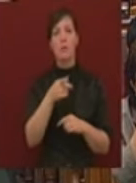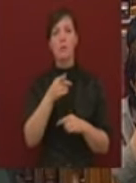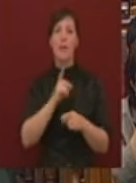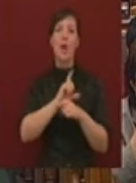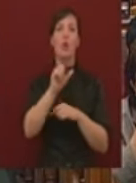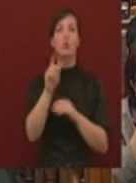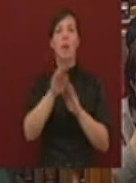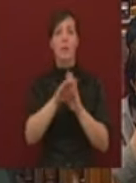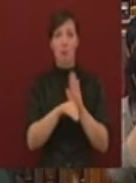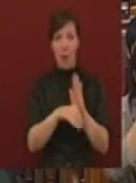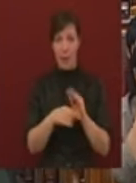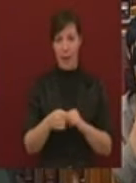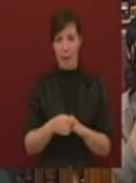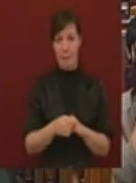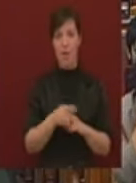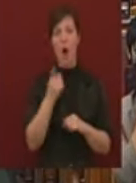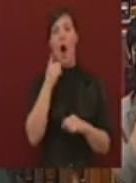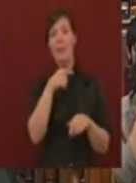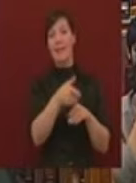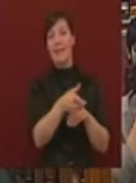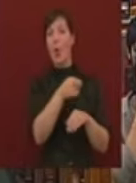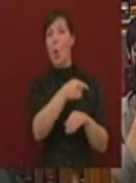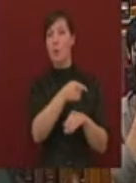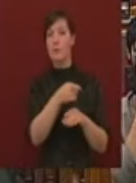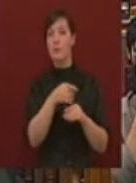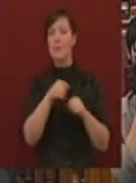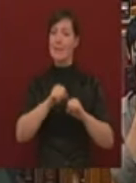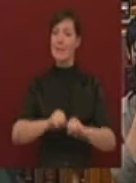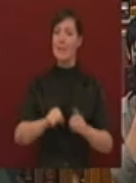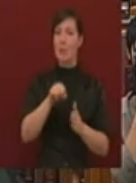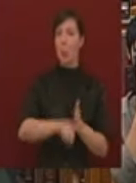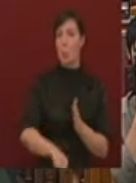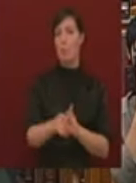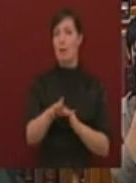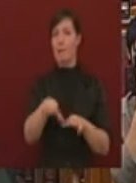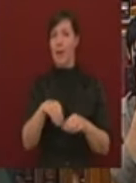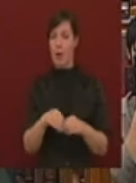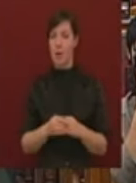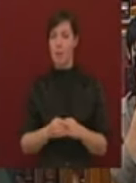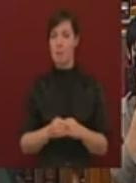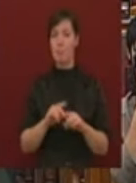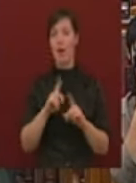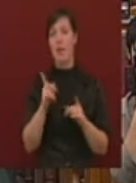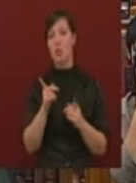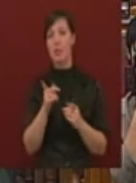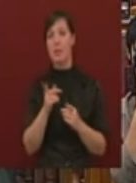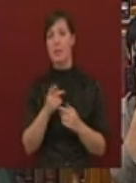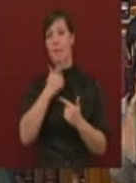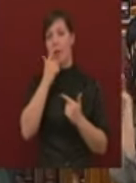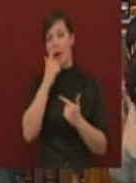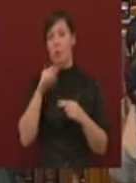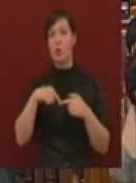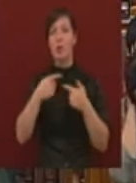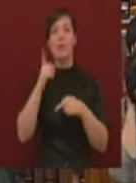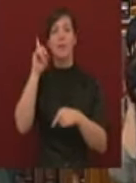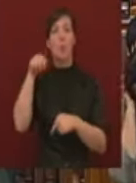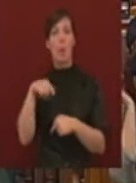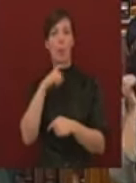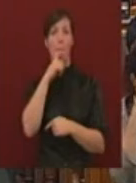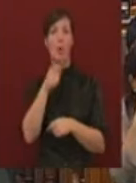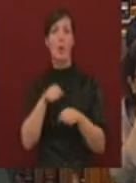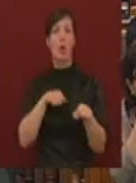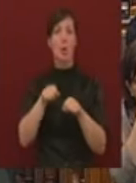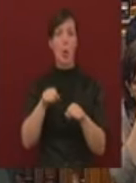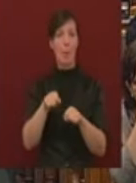alaptörvényben szigorúbbat vállalt. Másfelől kétségtelen, hogy a következő hónapokban az lesz a magyar kormánynak a